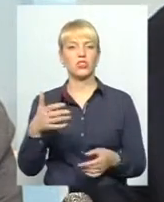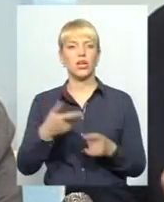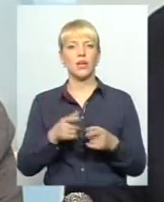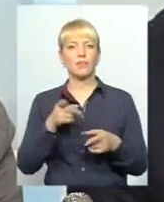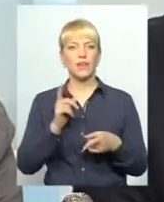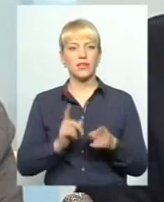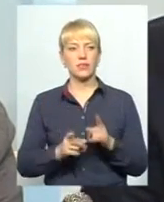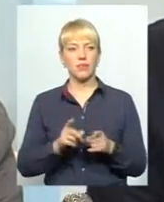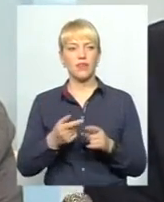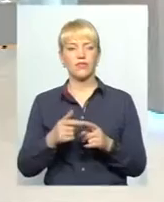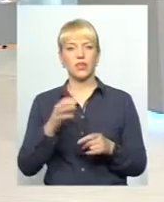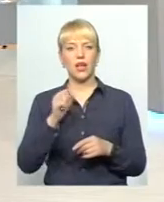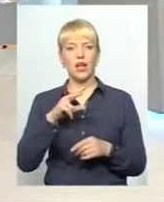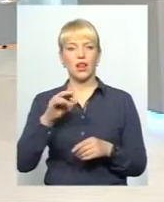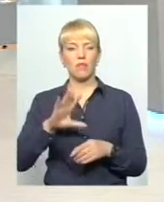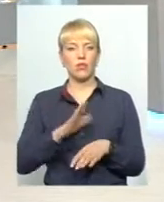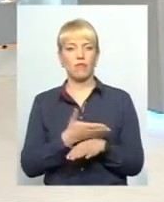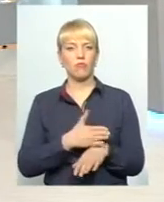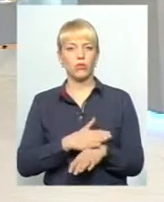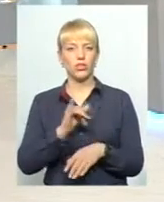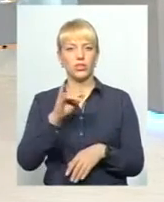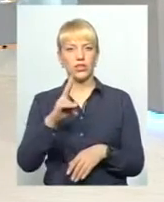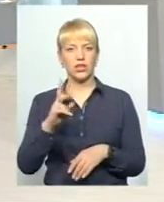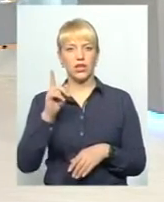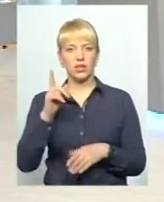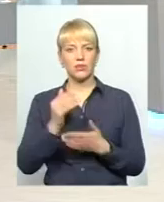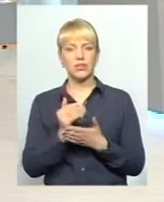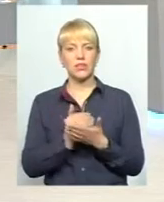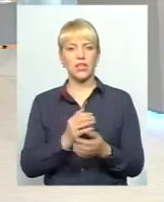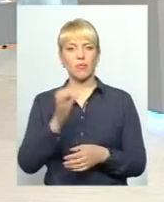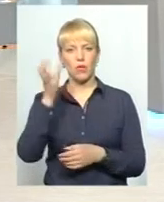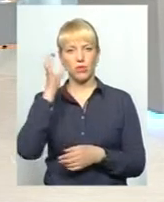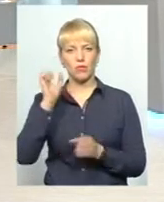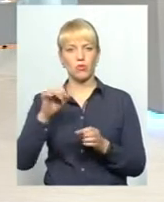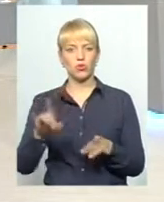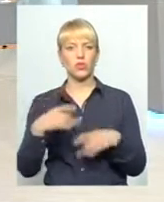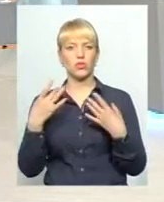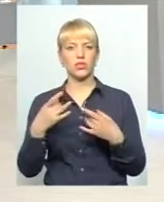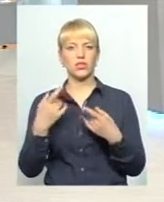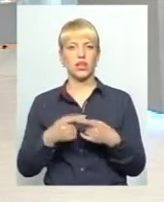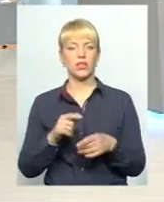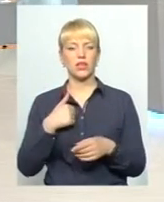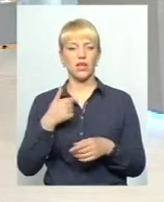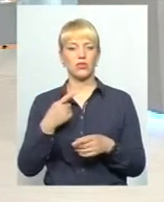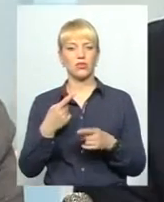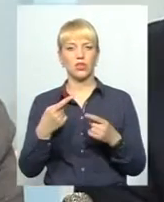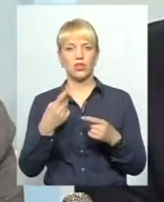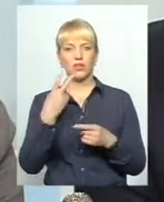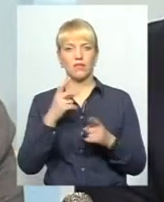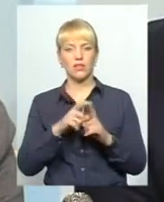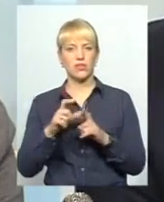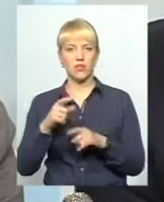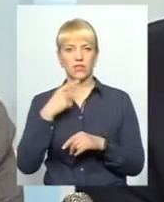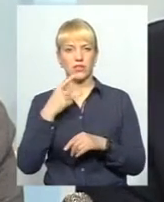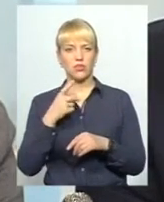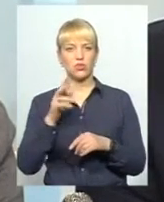пані Алла була в Польщі. Наверно, про досвід Польщі в системі освіті може і нам розказати. А я буквально два слова скажу. Що там